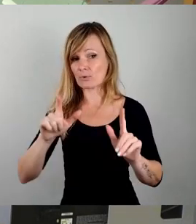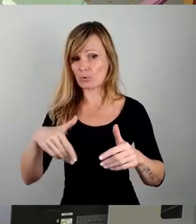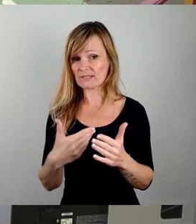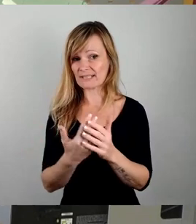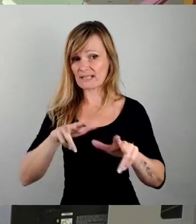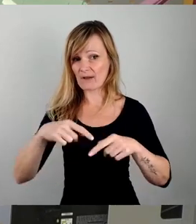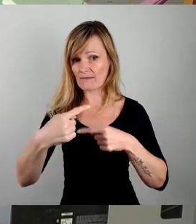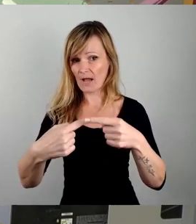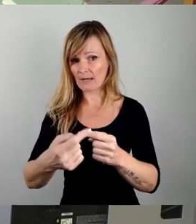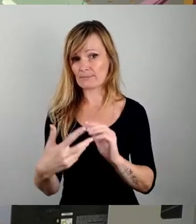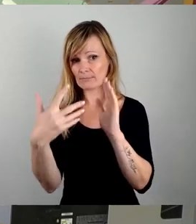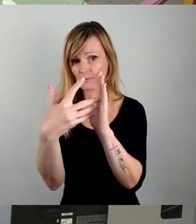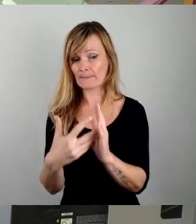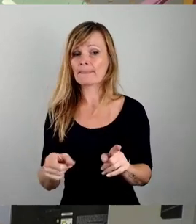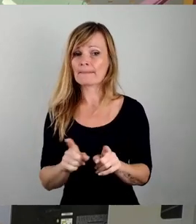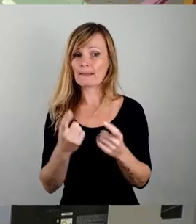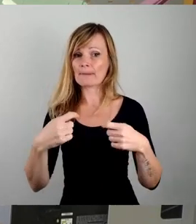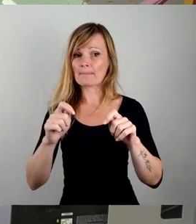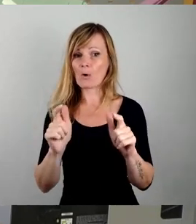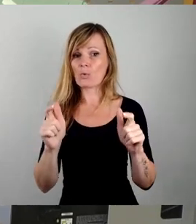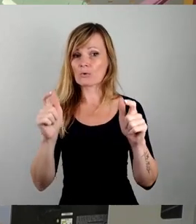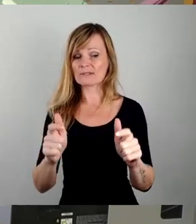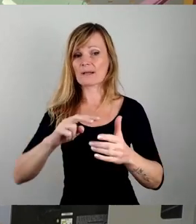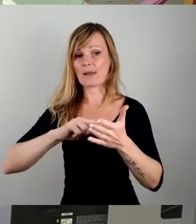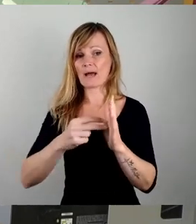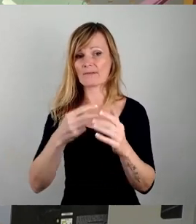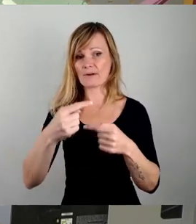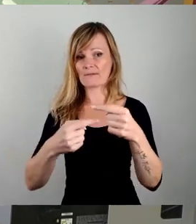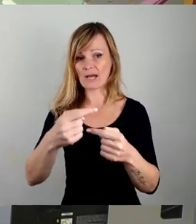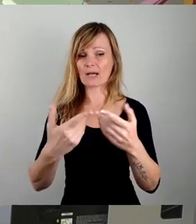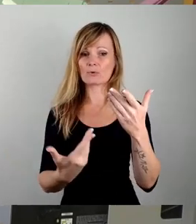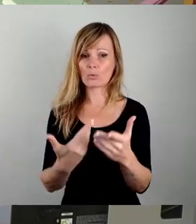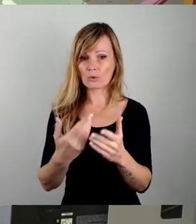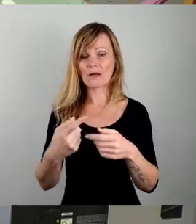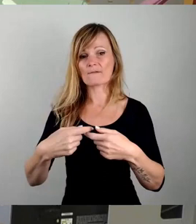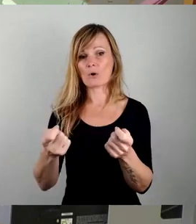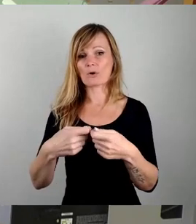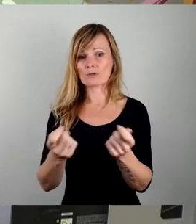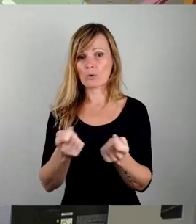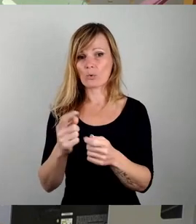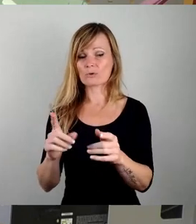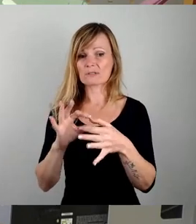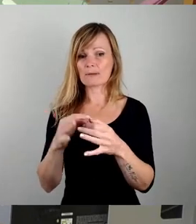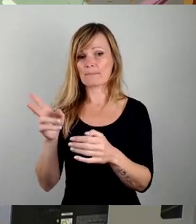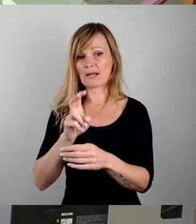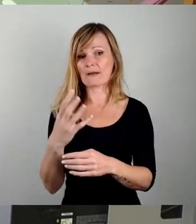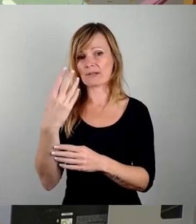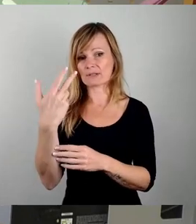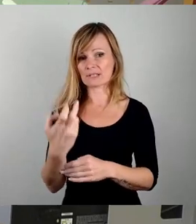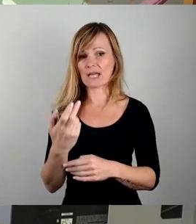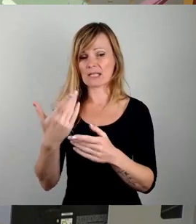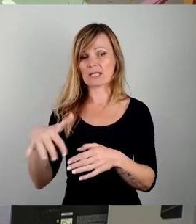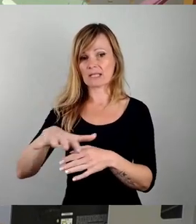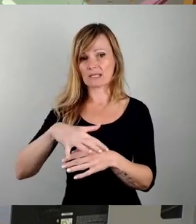entweder ein Bebauungsplanverfahren oder eine Veräußerung oder Umnutzung eines nach § 34 Innenbereich bebaubaren Grundstücks.